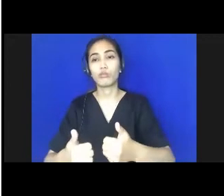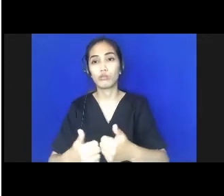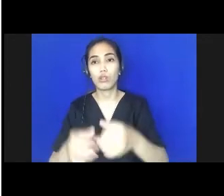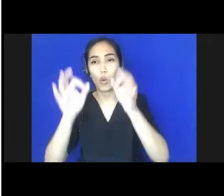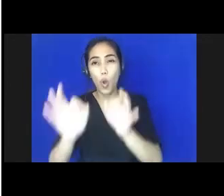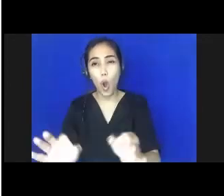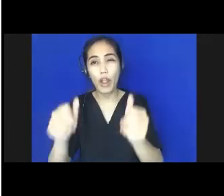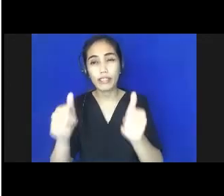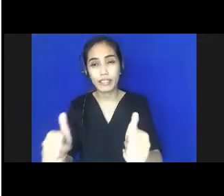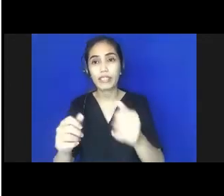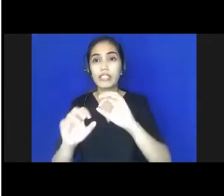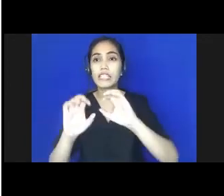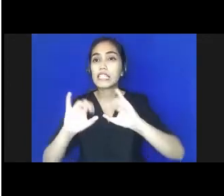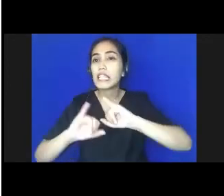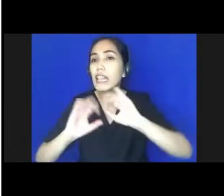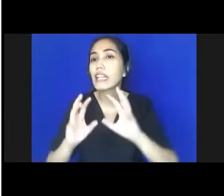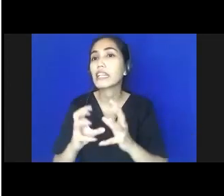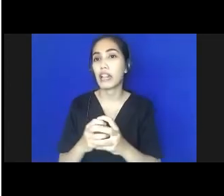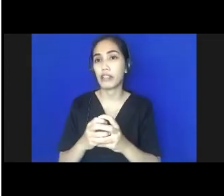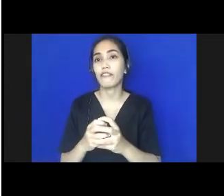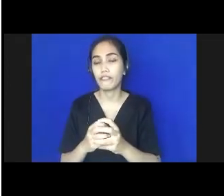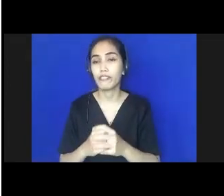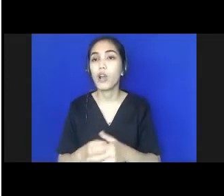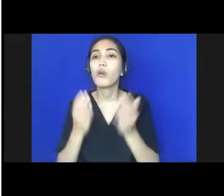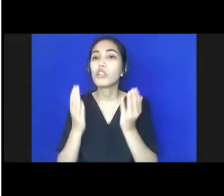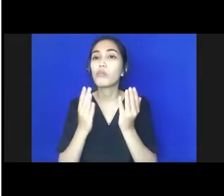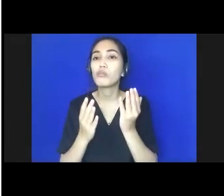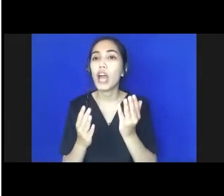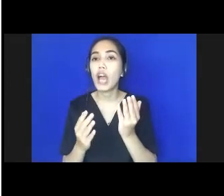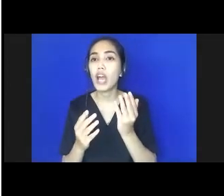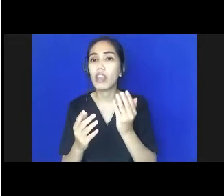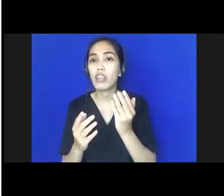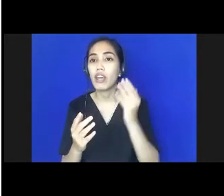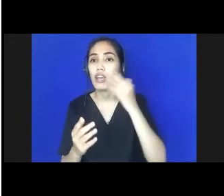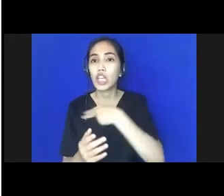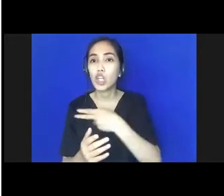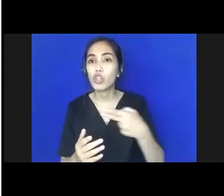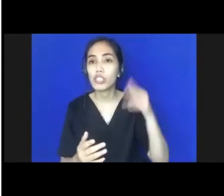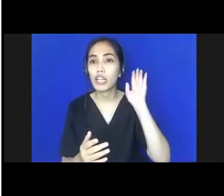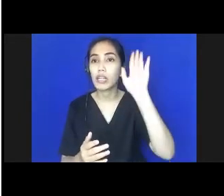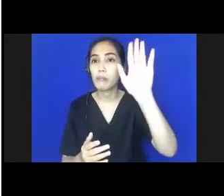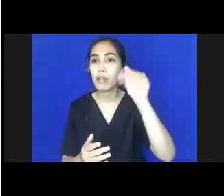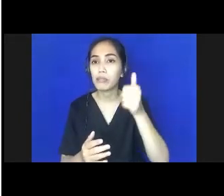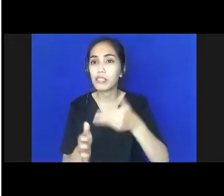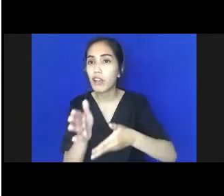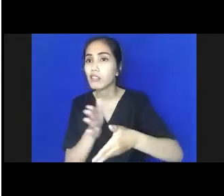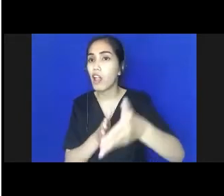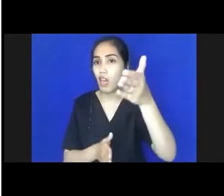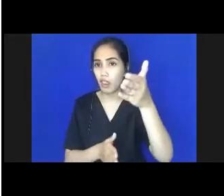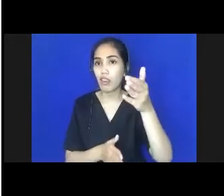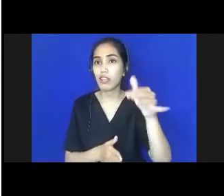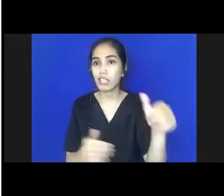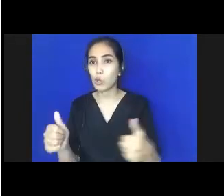integratif tadi itu. Mudah-mudahan ini bisa kita realisasikan. Karena itulah program kesehatan untuk anak dan orang tua